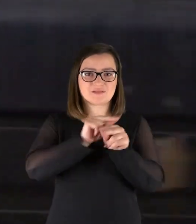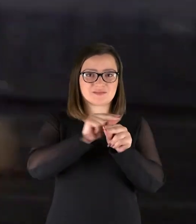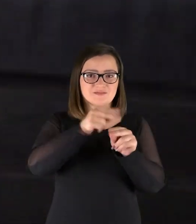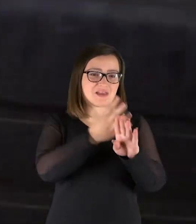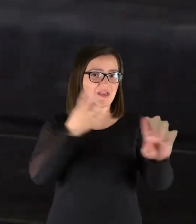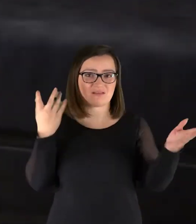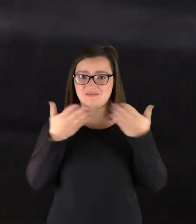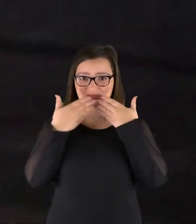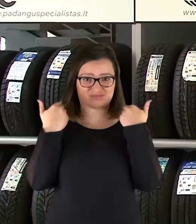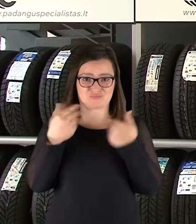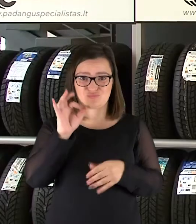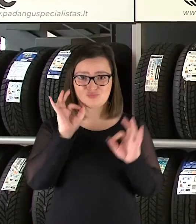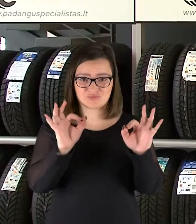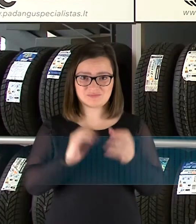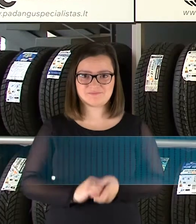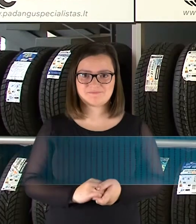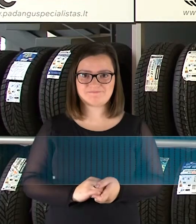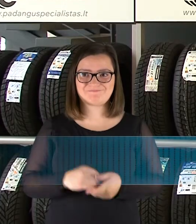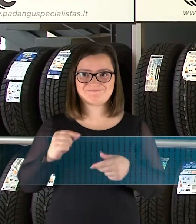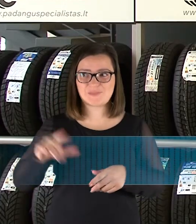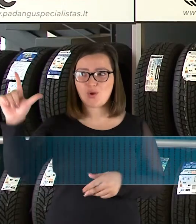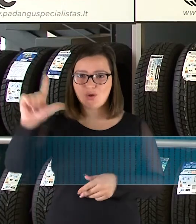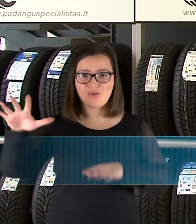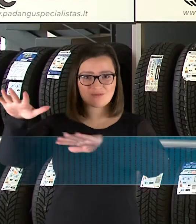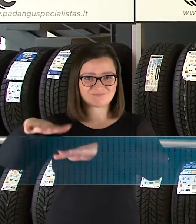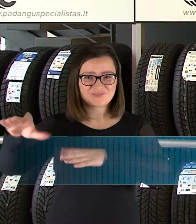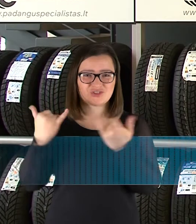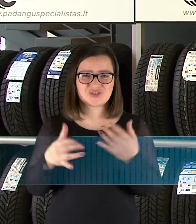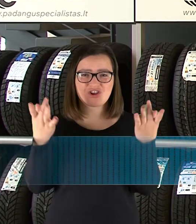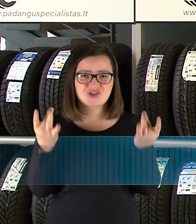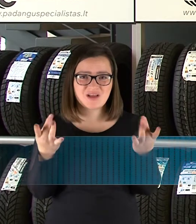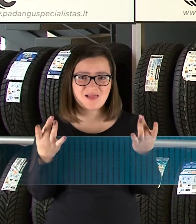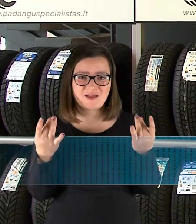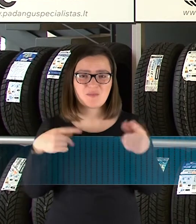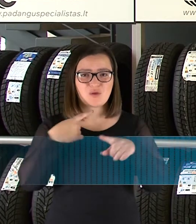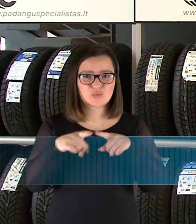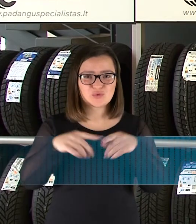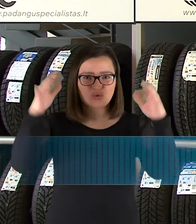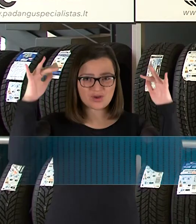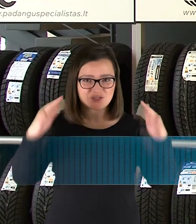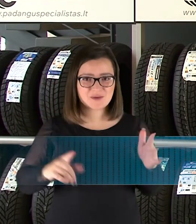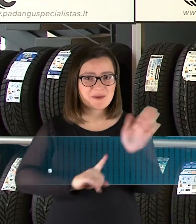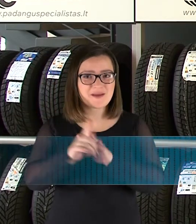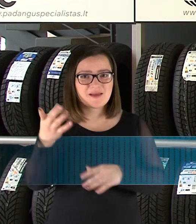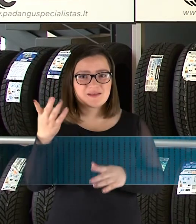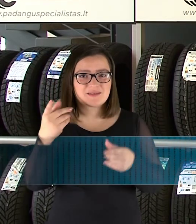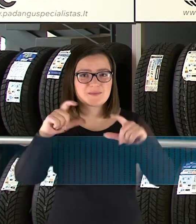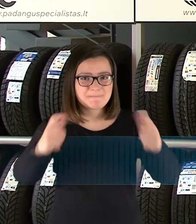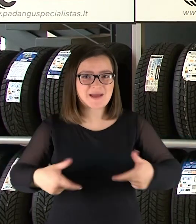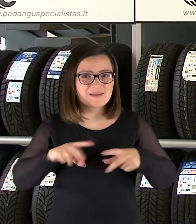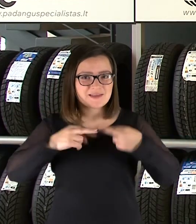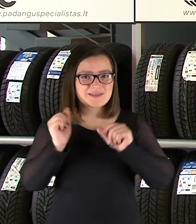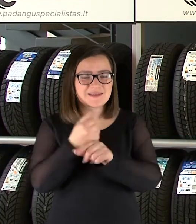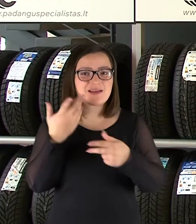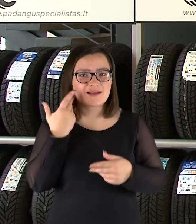Autoservisuose eilių nėra. Už lango dar pakankamai yra šlapia. Sezonas prasideda paprastai lapkričio